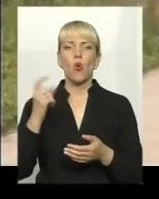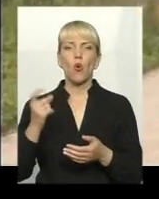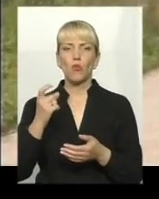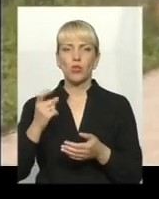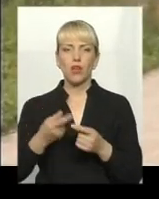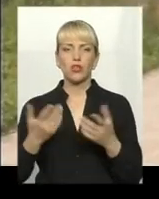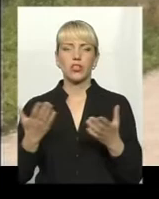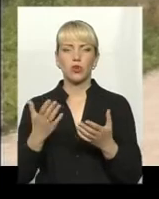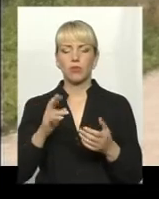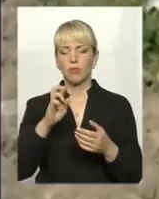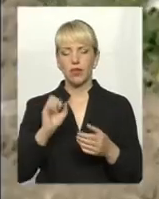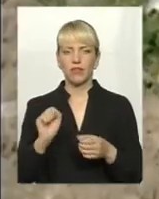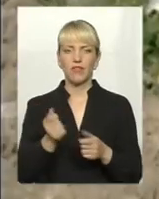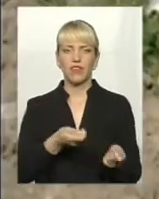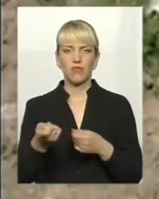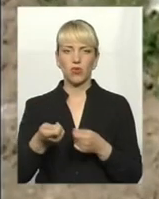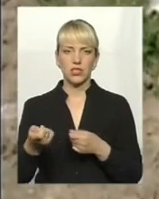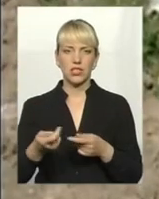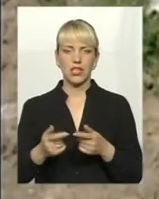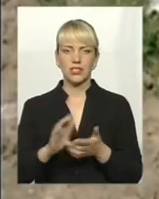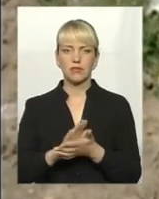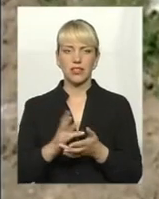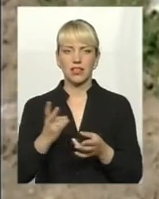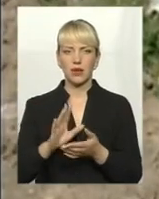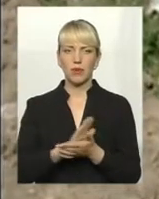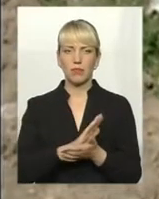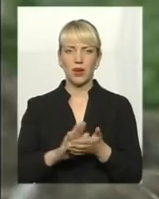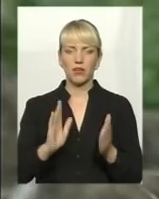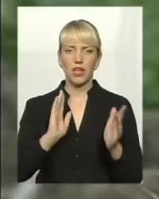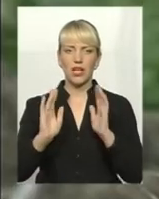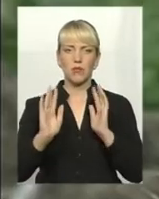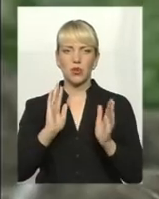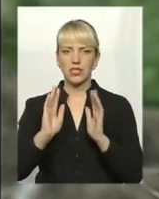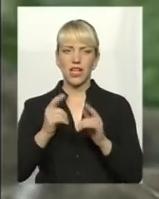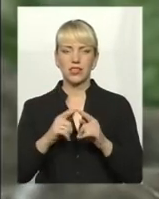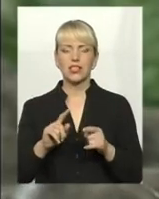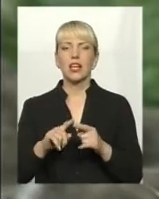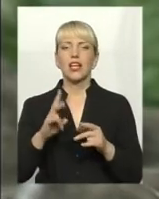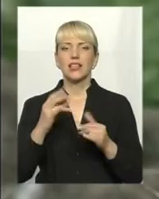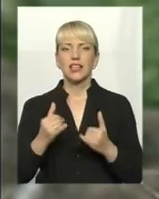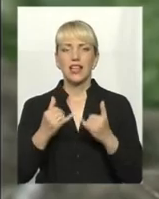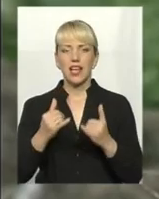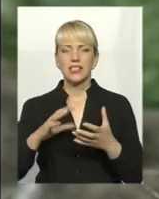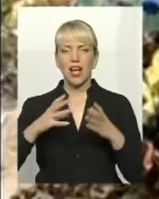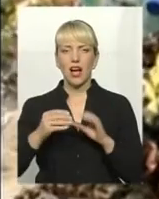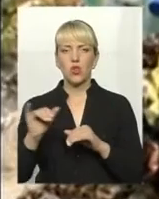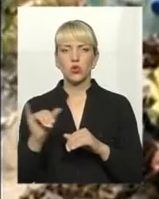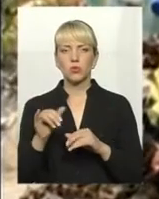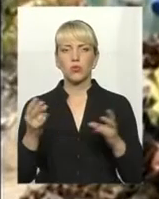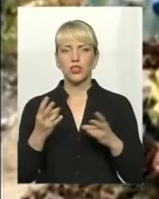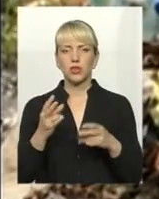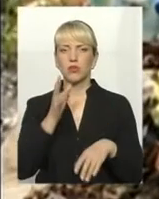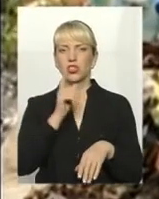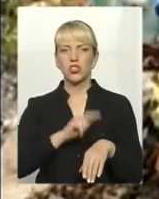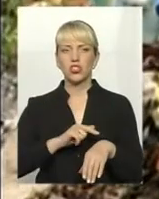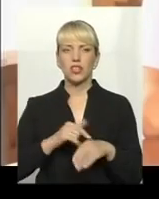щоб частіше вивозила сміття. Слід прибрати вже засмічені лісові посадки. Але для такого загального суботника потрібен не тільки час, а